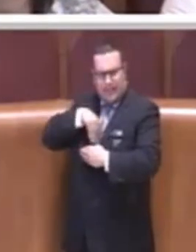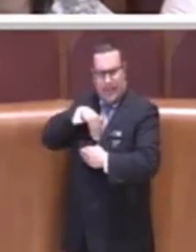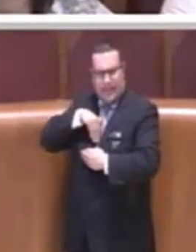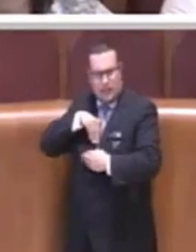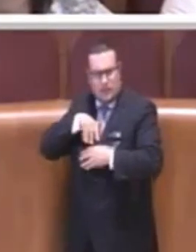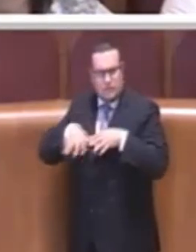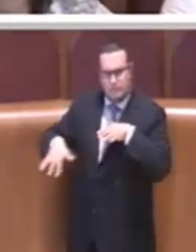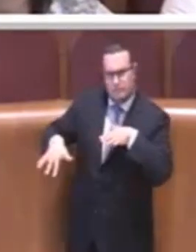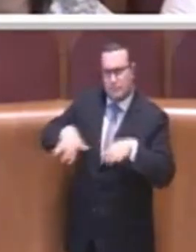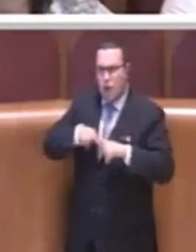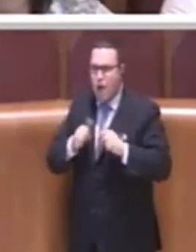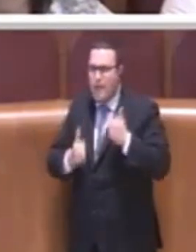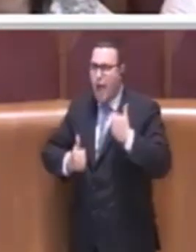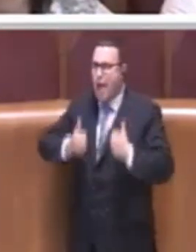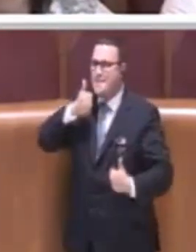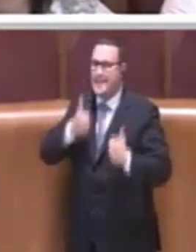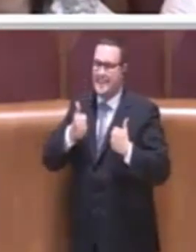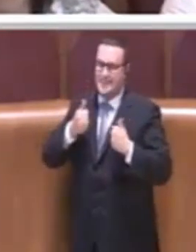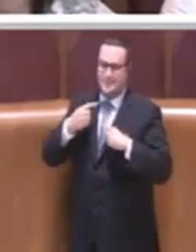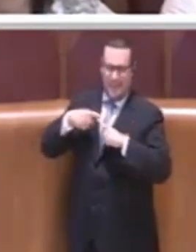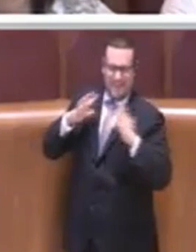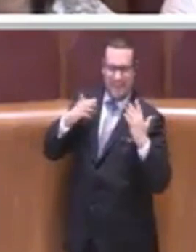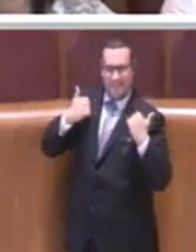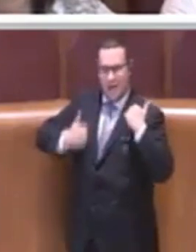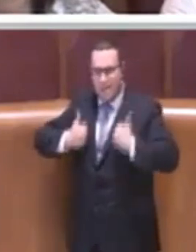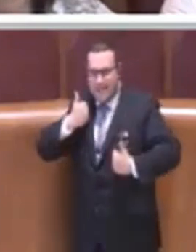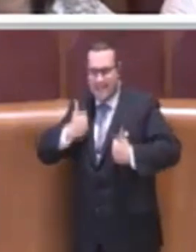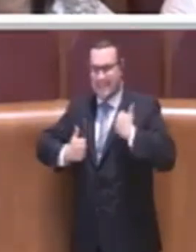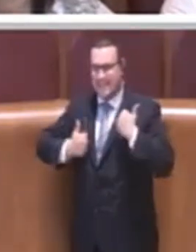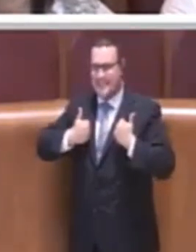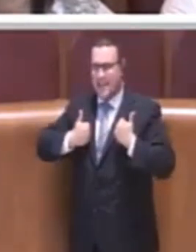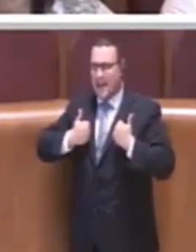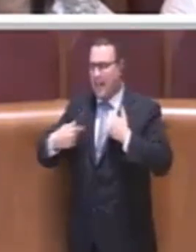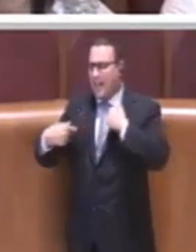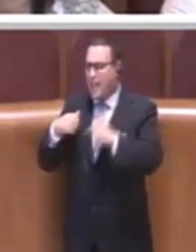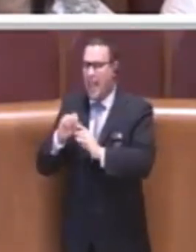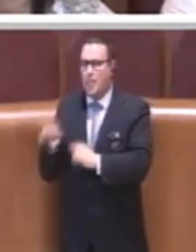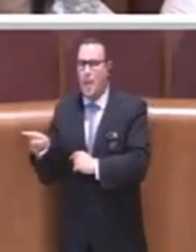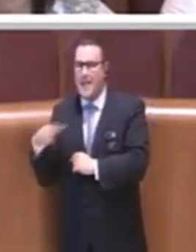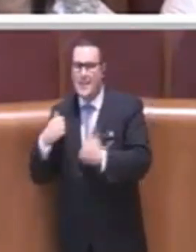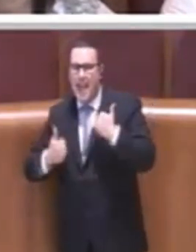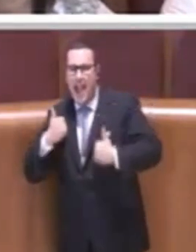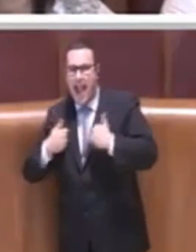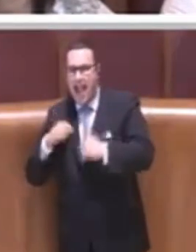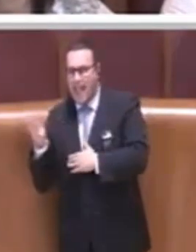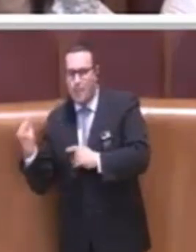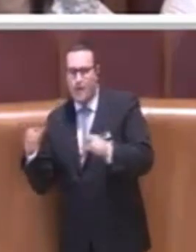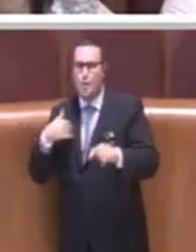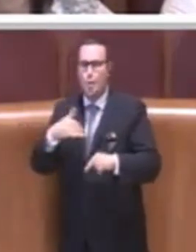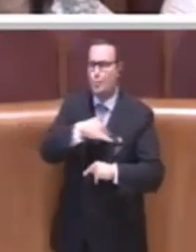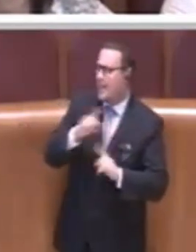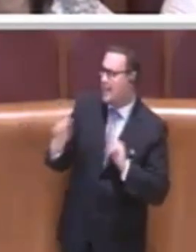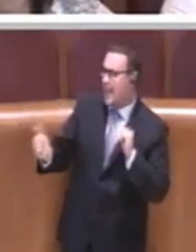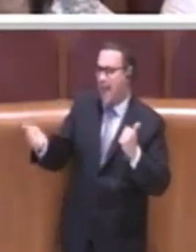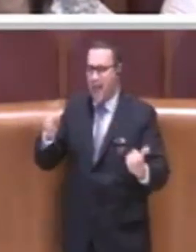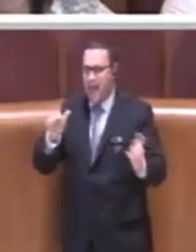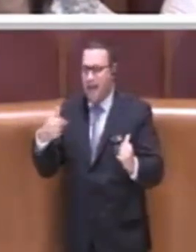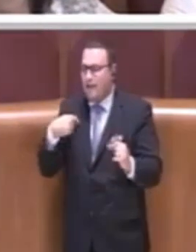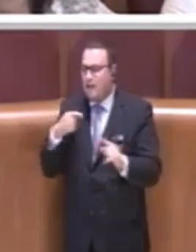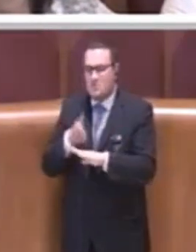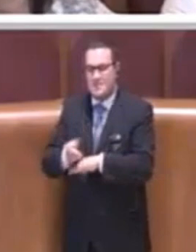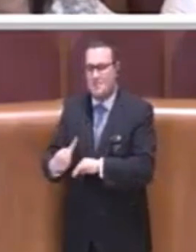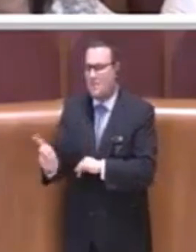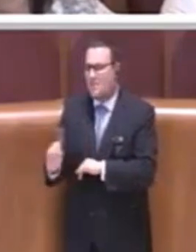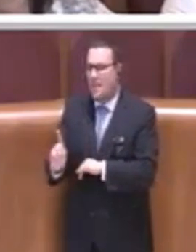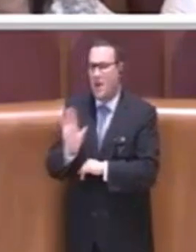competizione, chi fa prima a educare i propri studenti, dove noi non possiamo entrare. Sono,